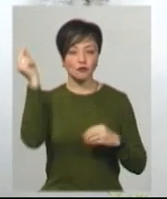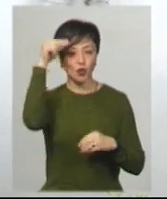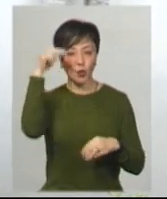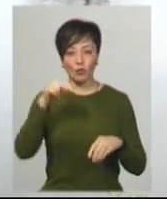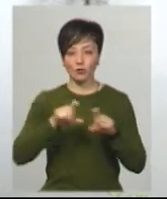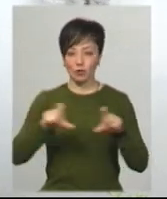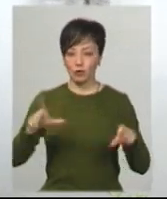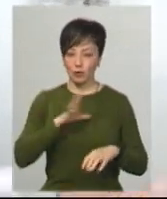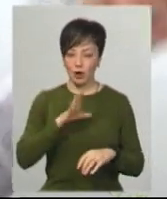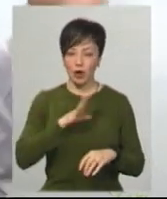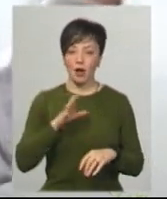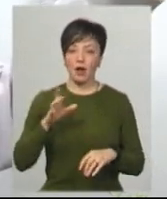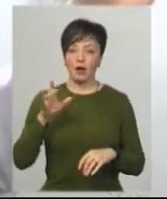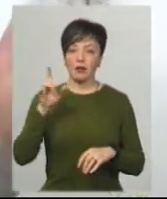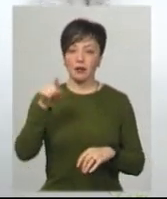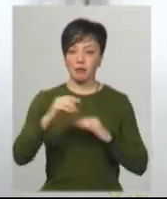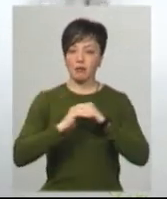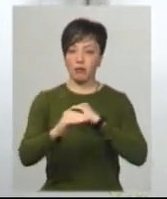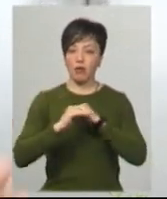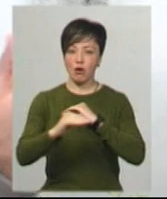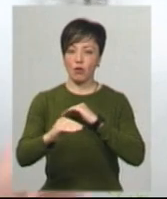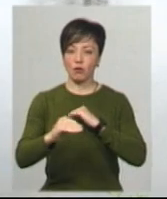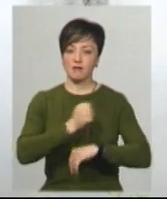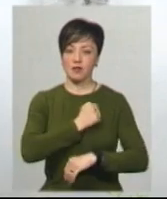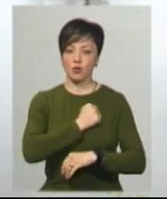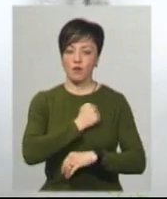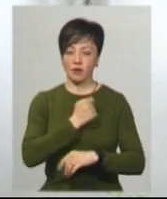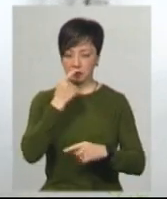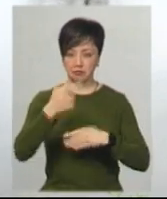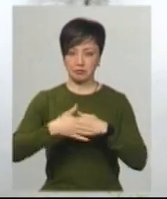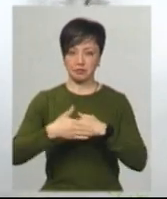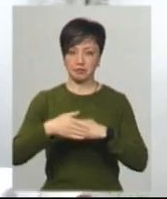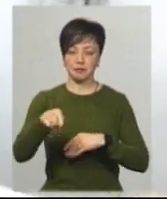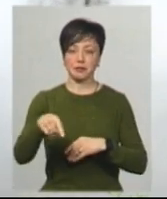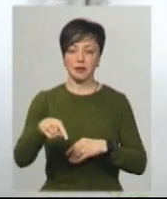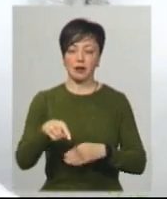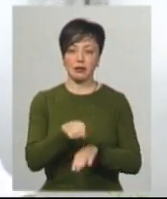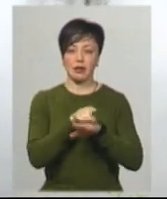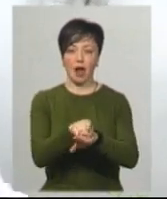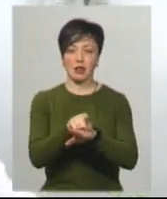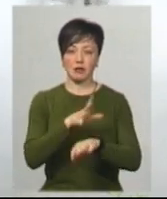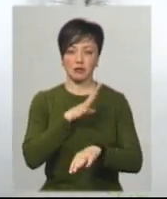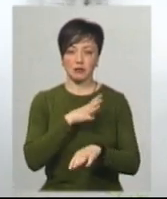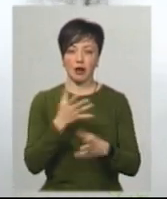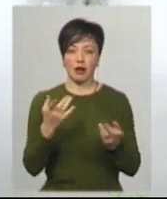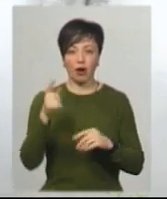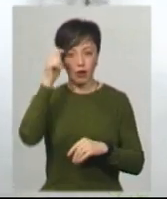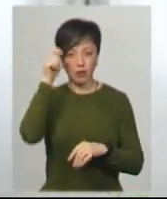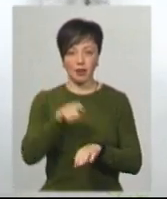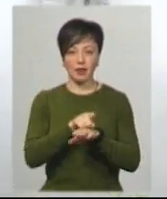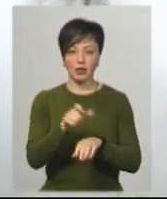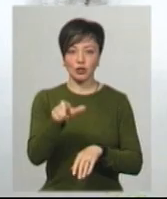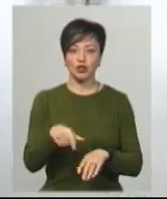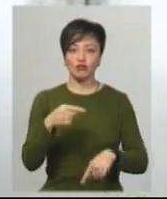школі, танк, полігон тут недалеко, був військовий полігон, танки їздили. То якийсь танкіз вирішив через